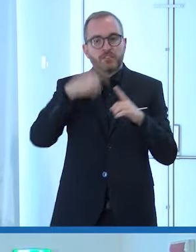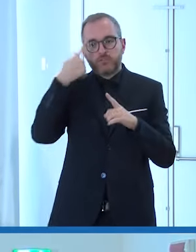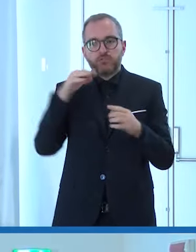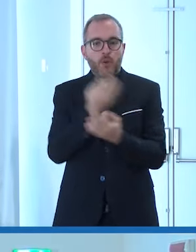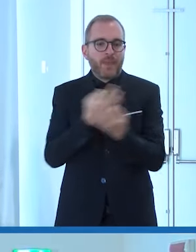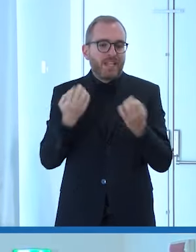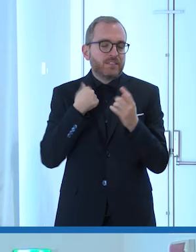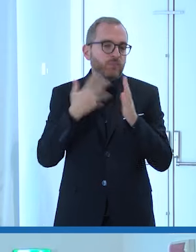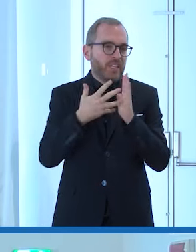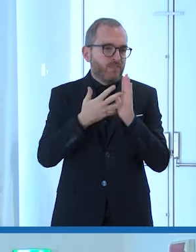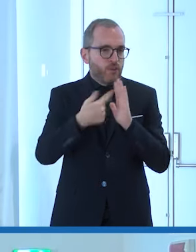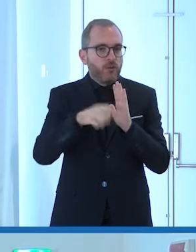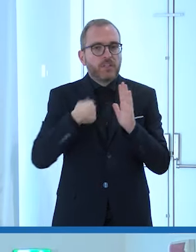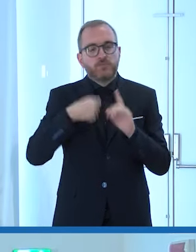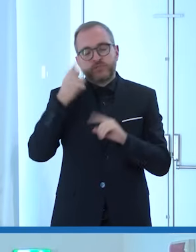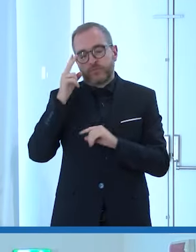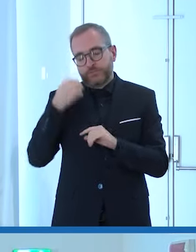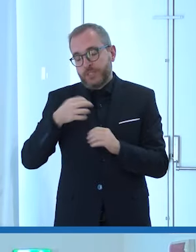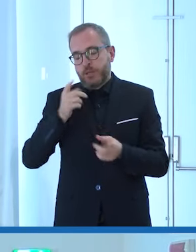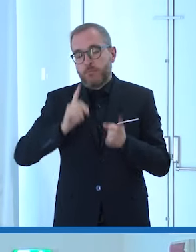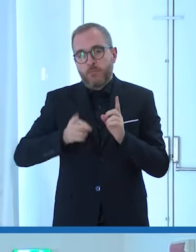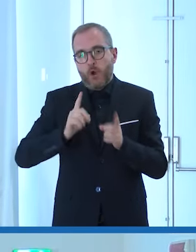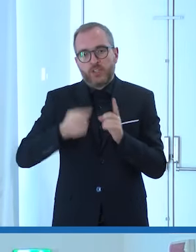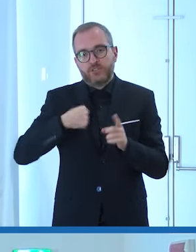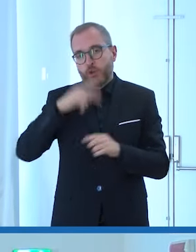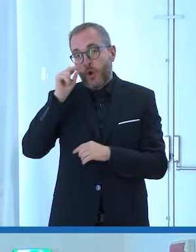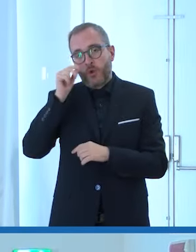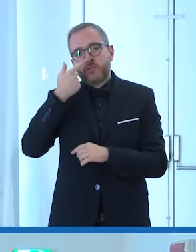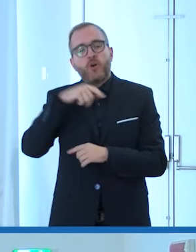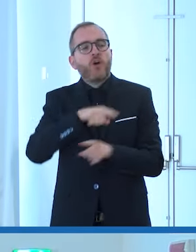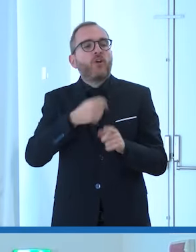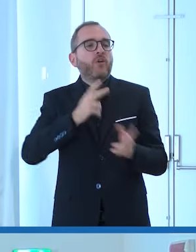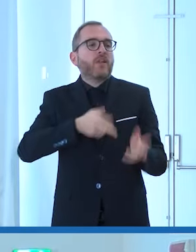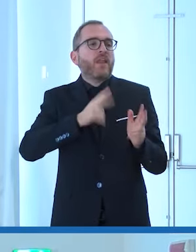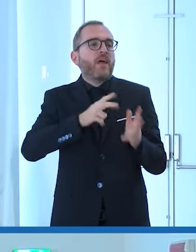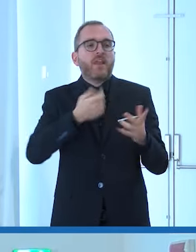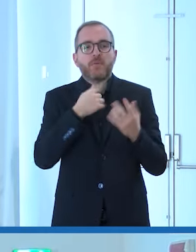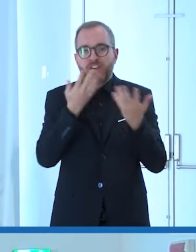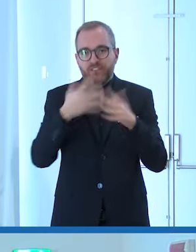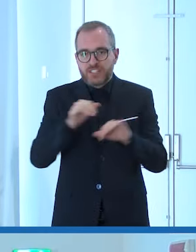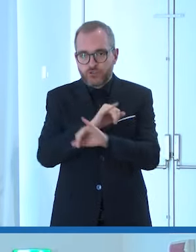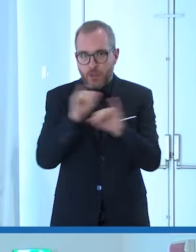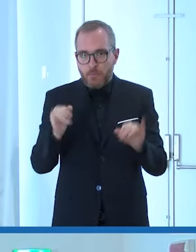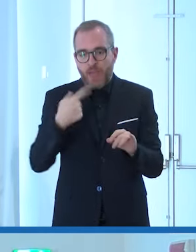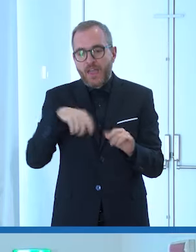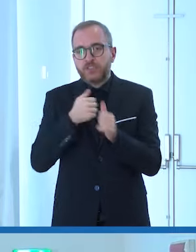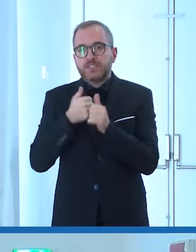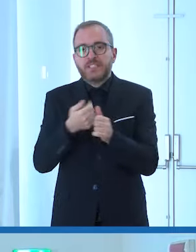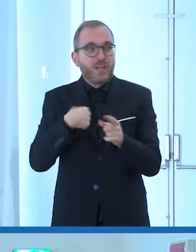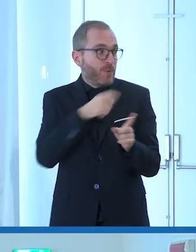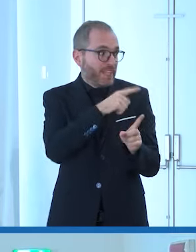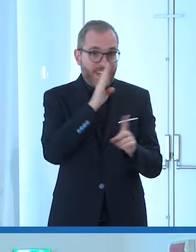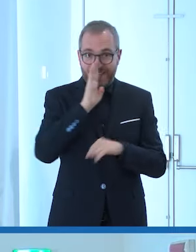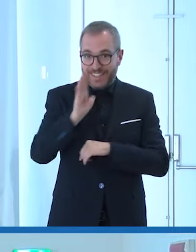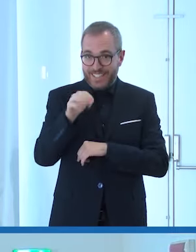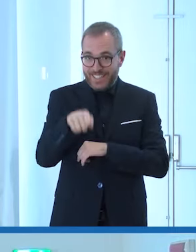conoscendo anche i nostri politici che chiacchierano e non la finiscono mai io ti seguo nelle tue dirette sei